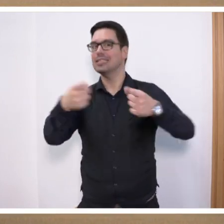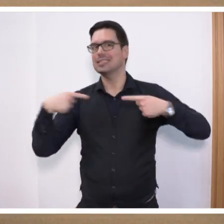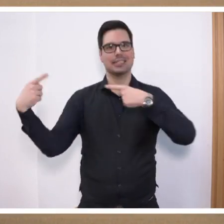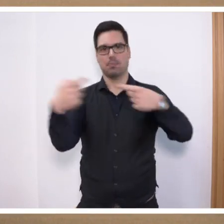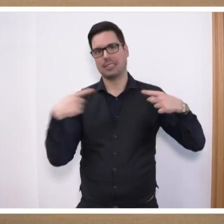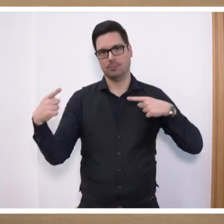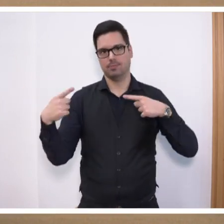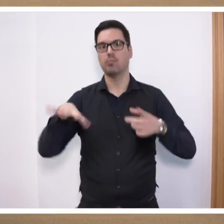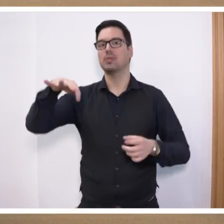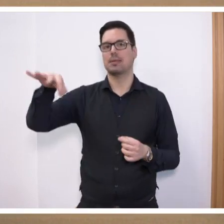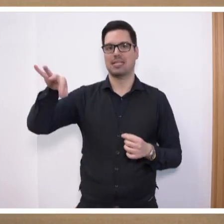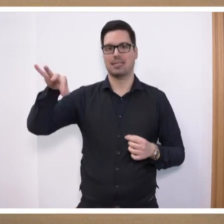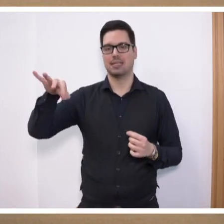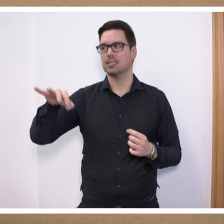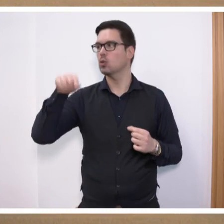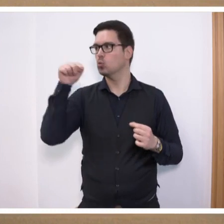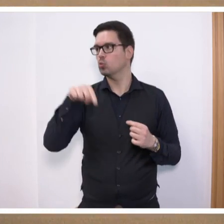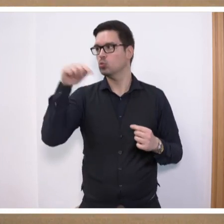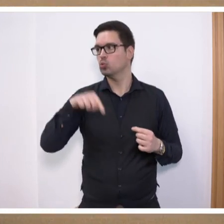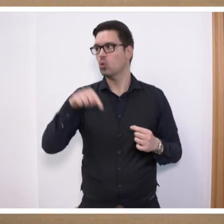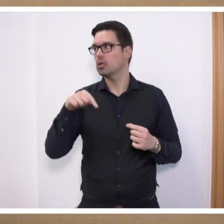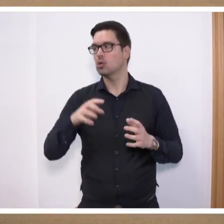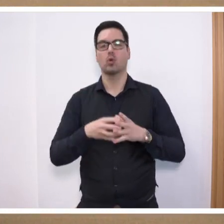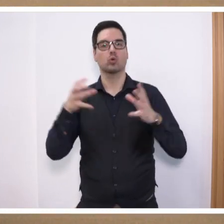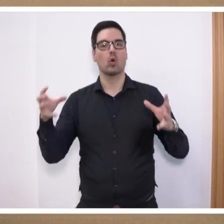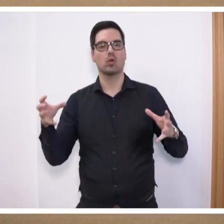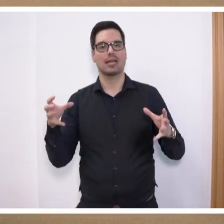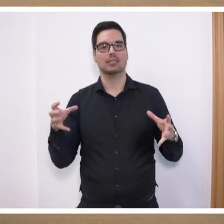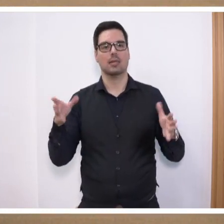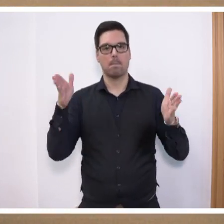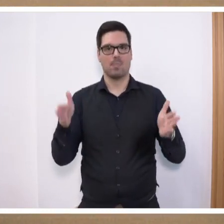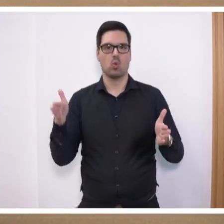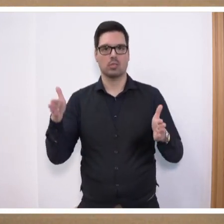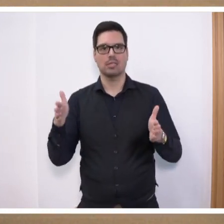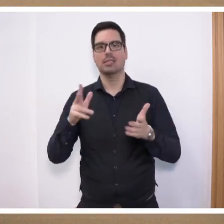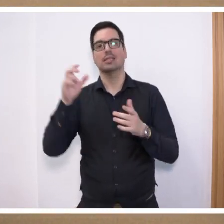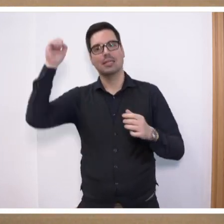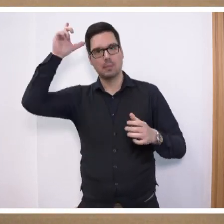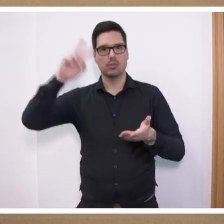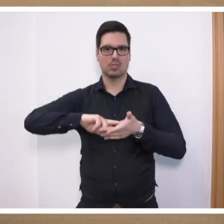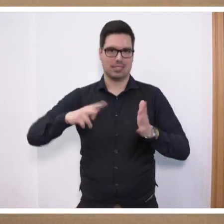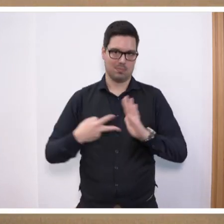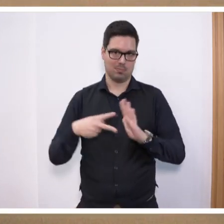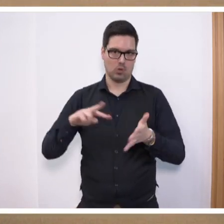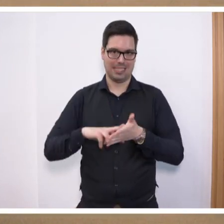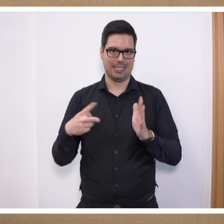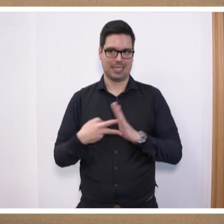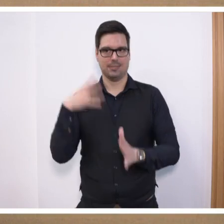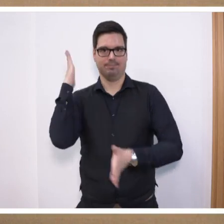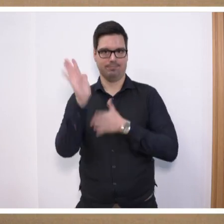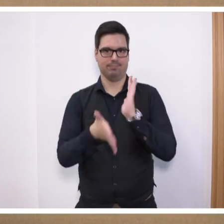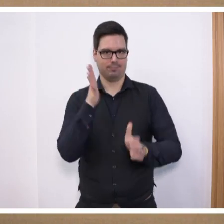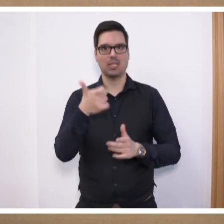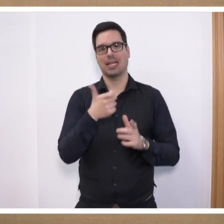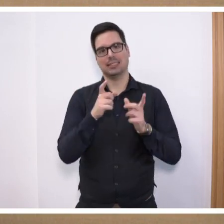Die Ministerpräsidentin hat dort einen größeren Block der Bildungspolitik gewidmet und hat dabei